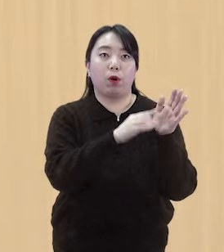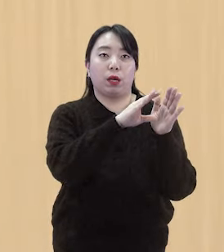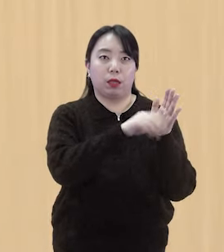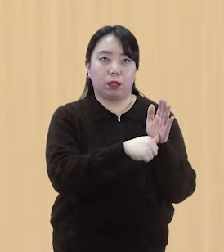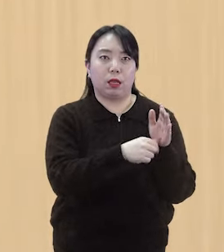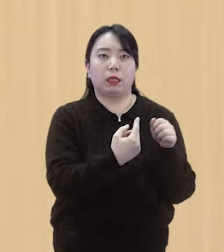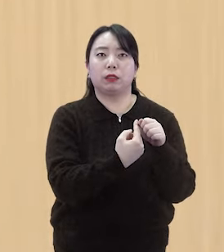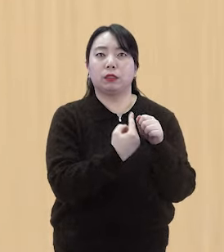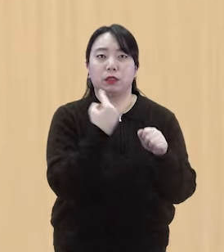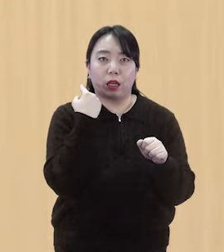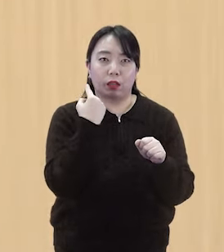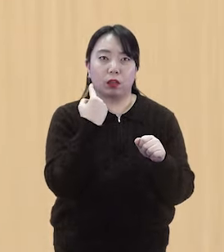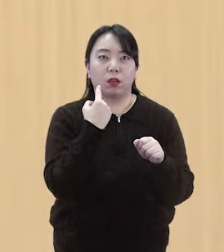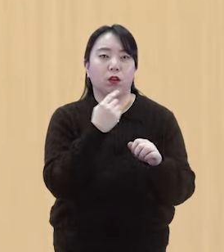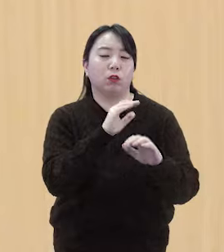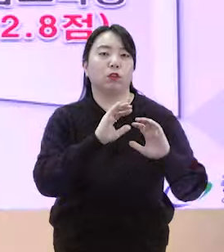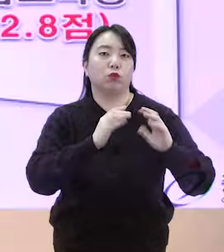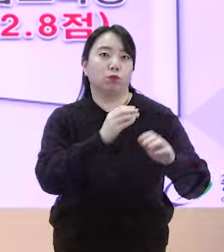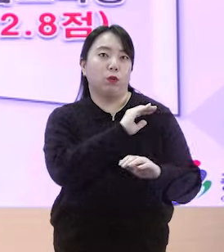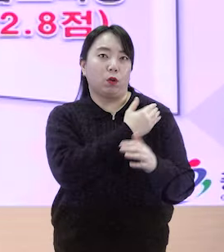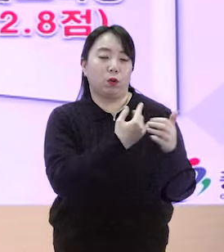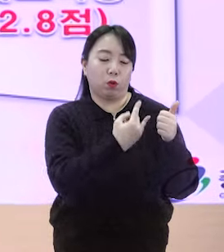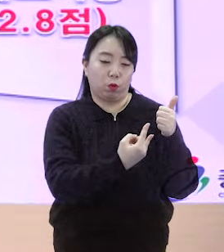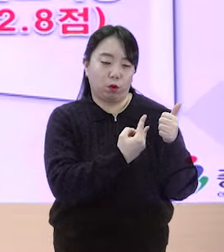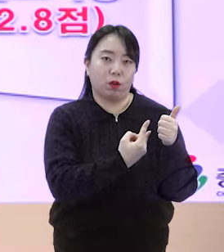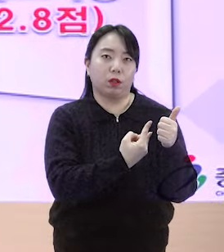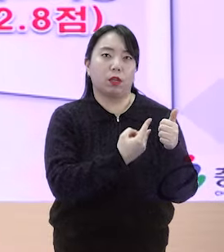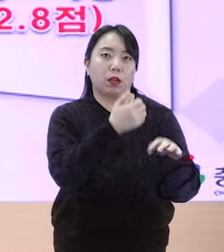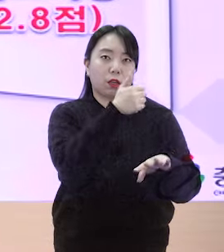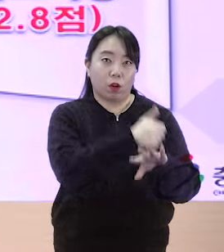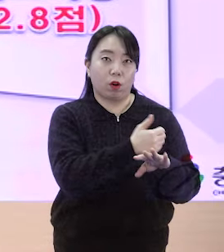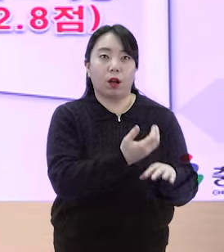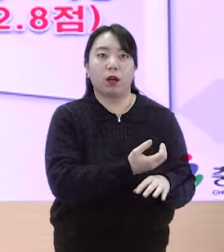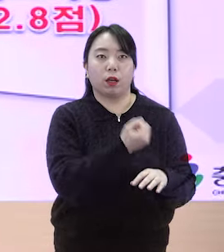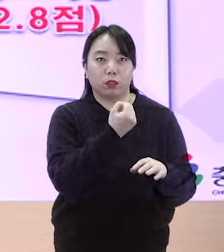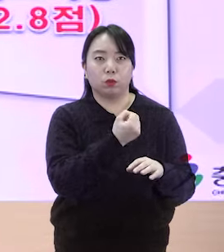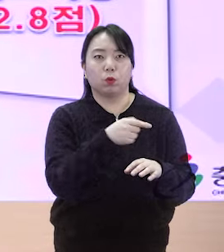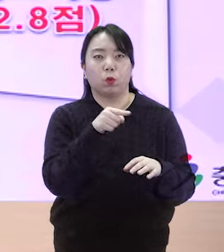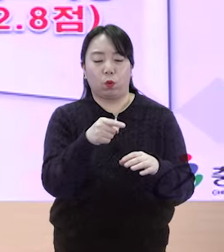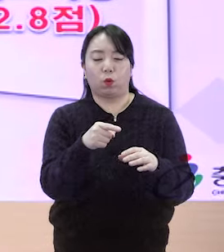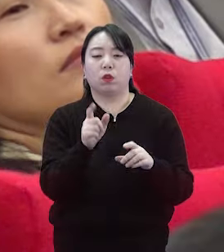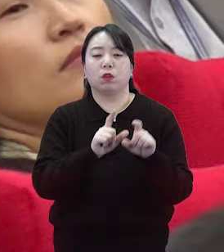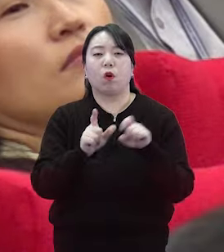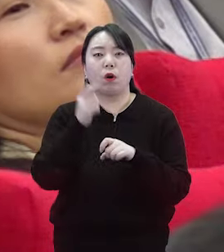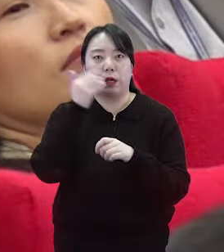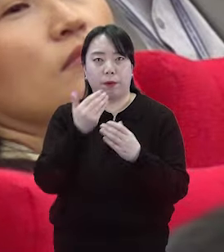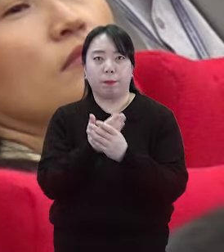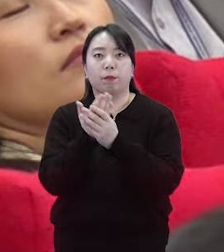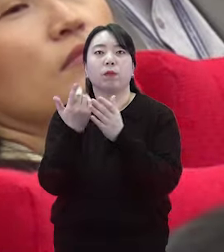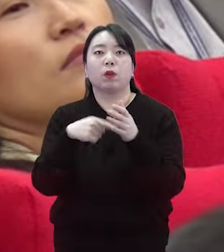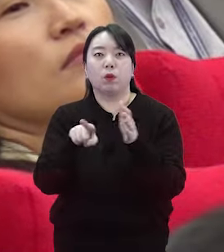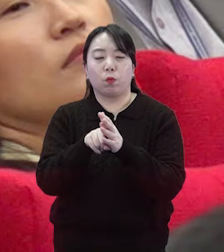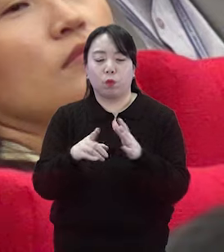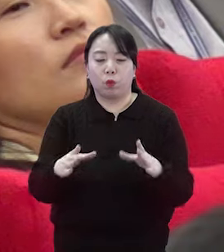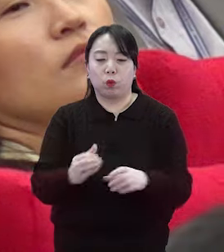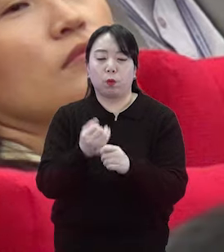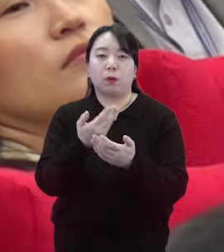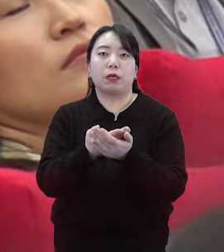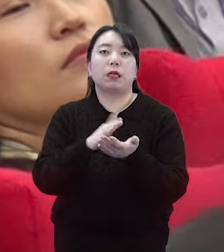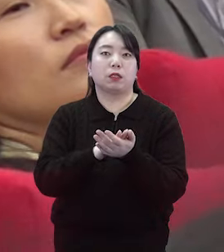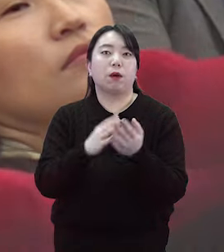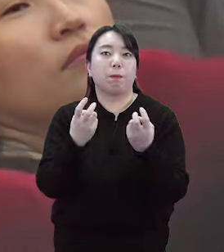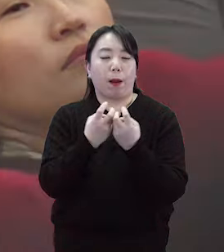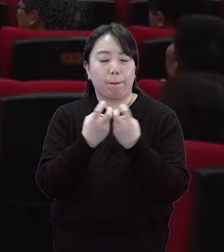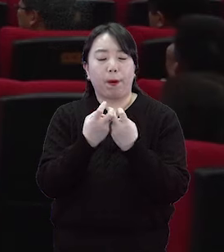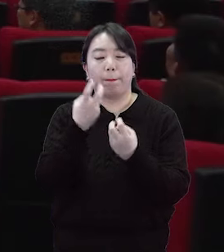국민권익위원회 청렴도 측정 결과를 바탕으로 청렴도 향상을 위한 종합적 개선 방안을 모색하고